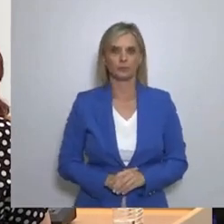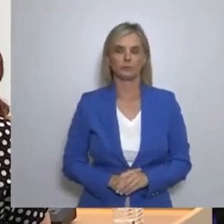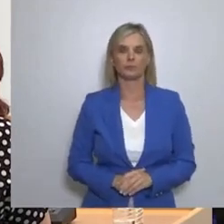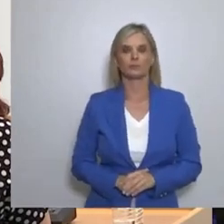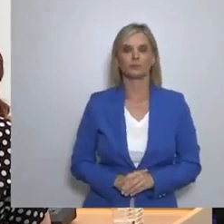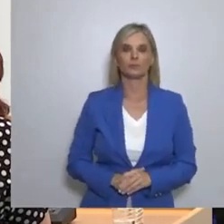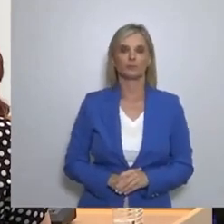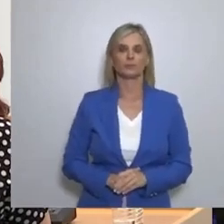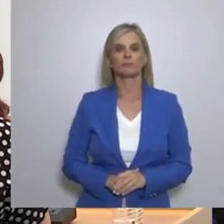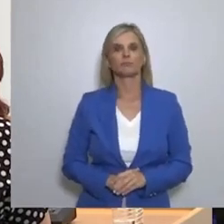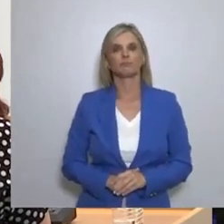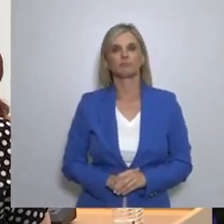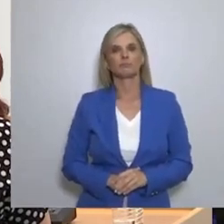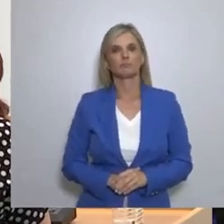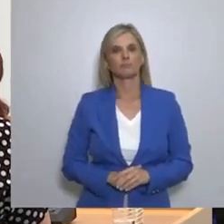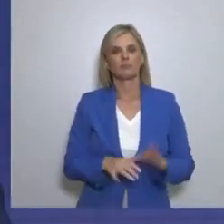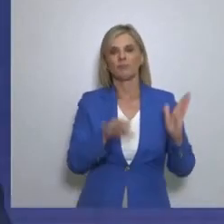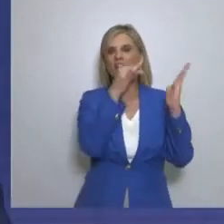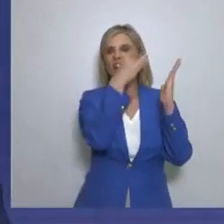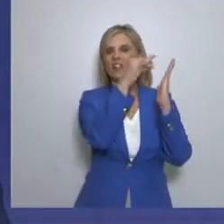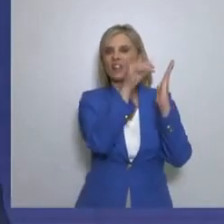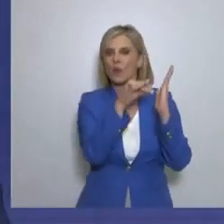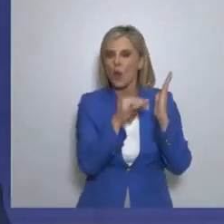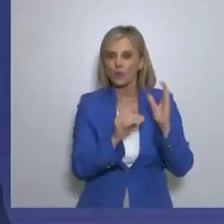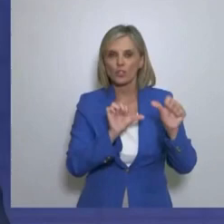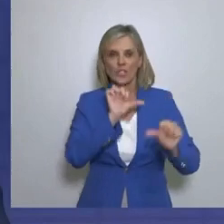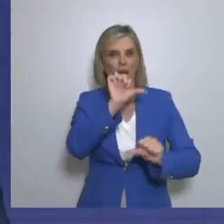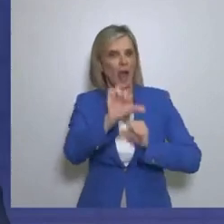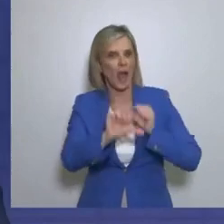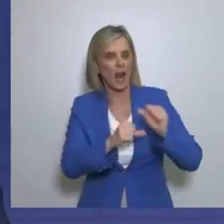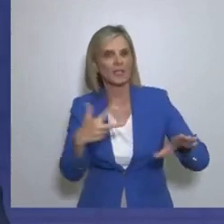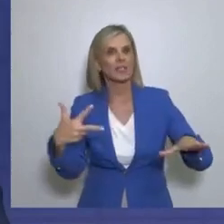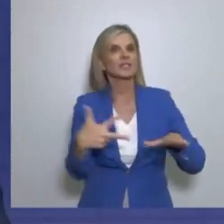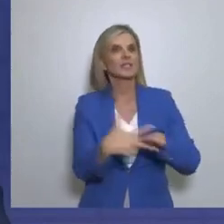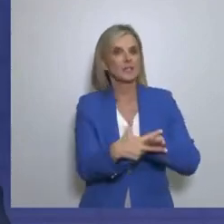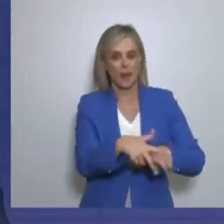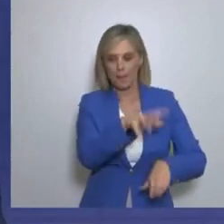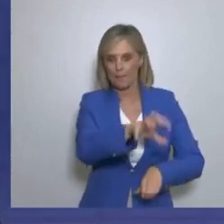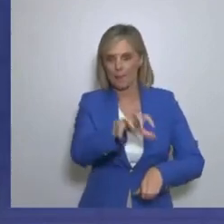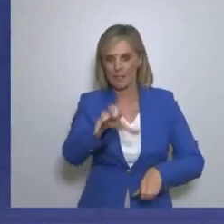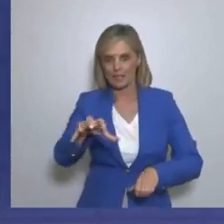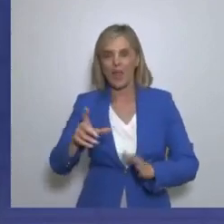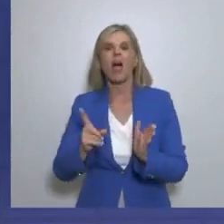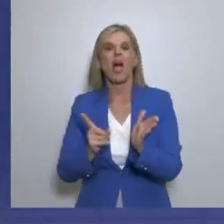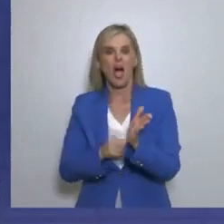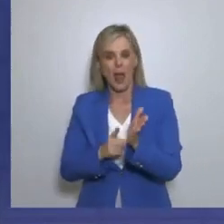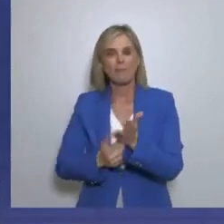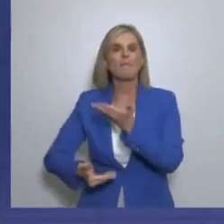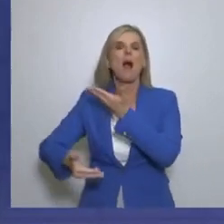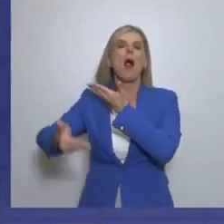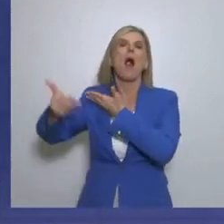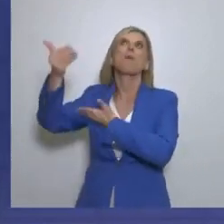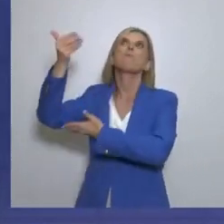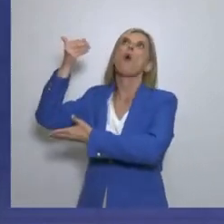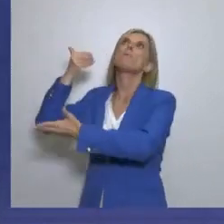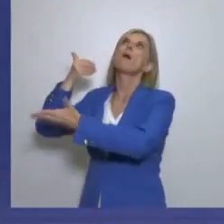Η εξηγίανση των τραπεζικών ιδρυμάτων Είναι κάτι το οποίο πρέπει να έχει συμβεί εδώ και πάρα πολλά χρόνια στην Ελλάδα